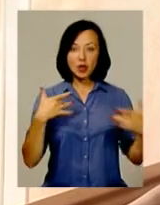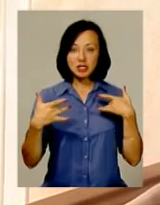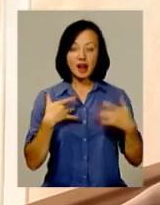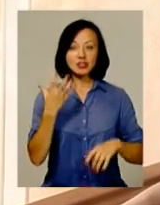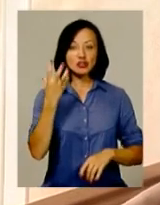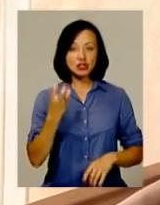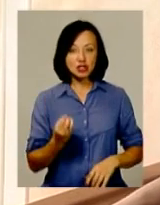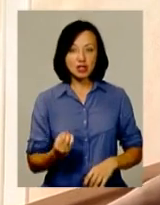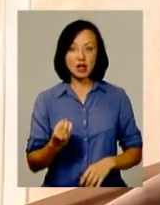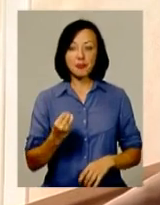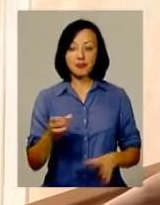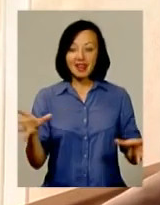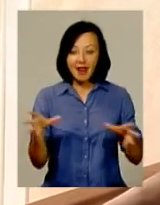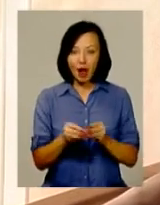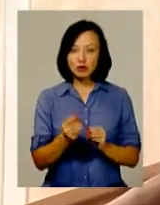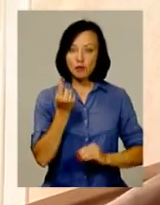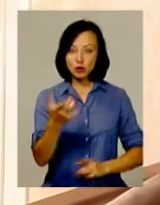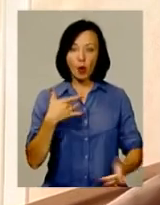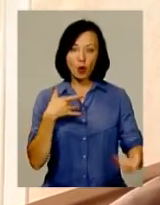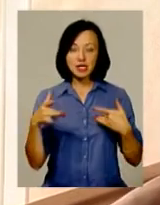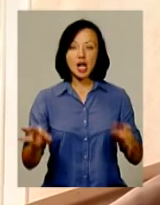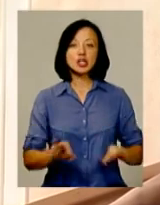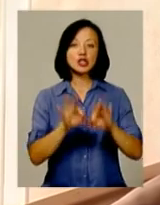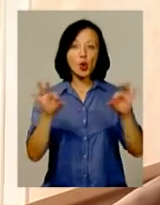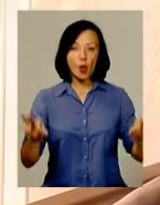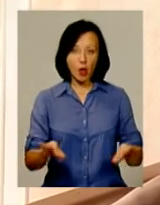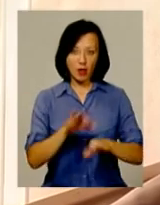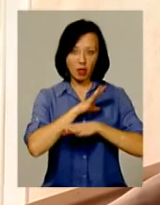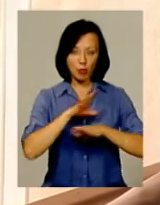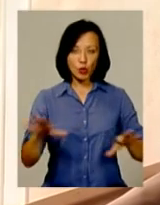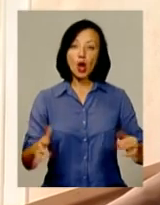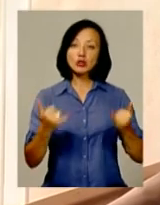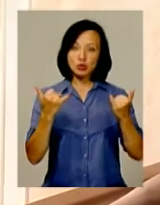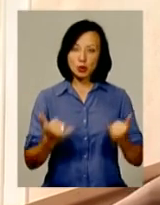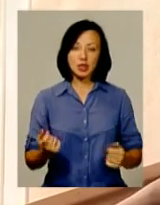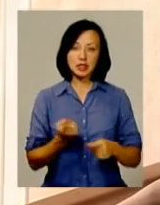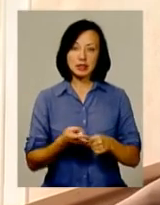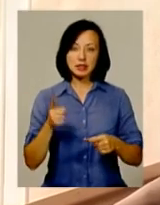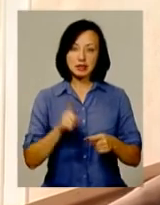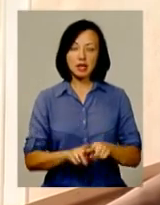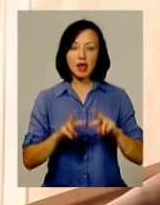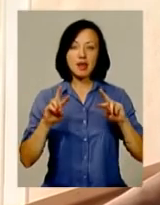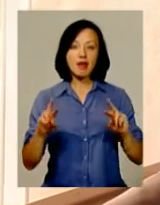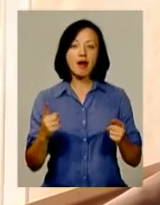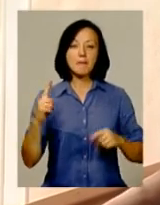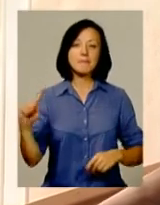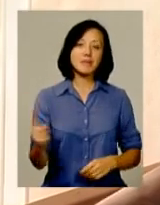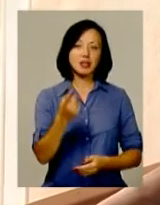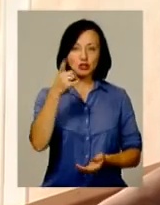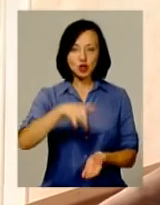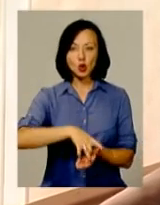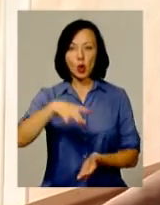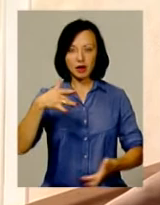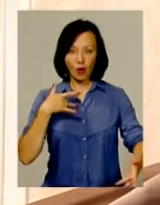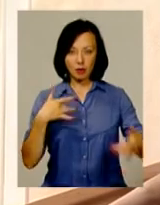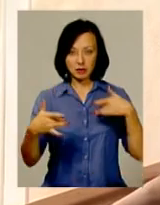Ще разом в одному концерті вона ніколи не звучала, тому сьогодні це ніби як прем'єра і перший, можна сказати,